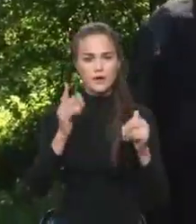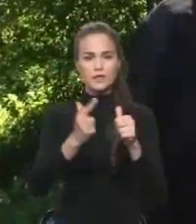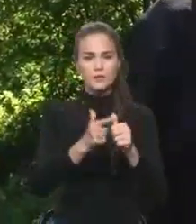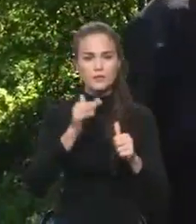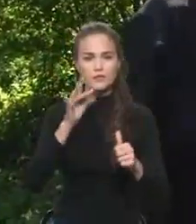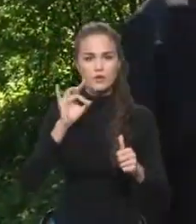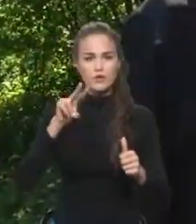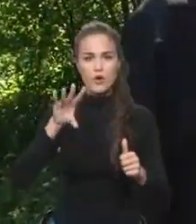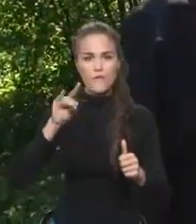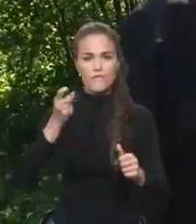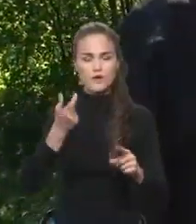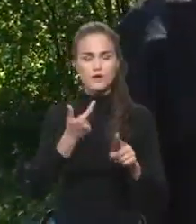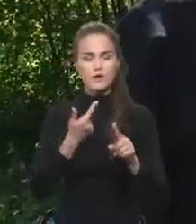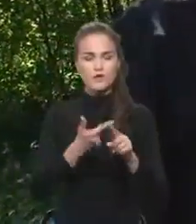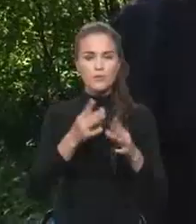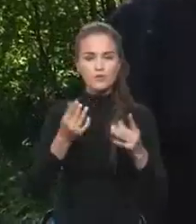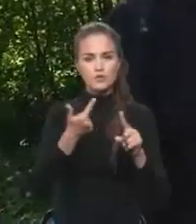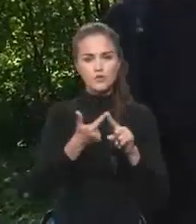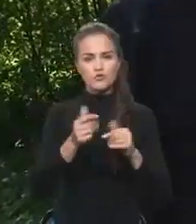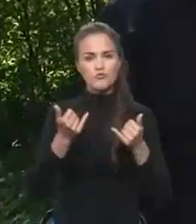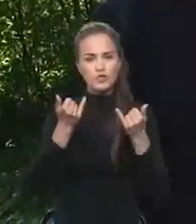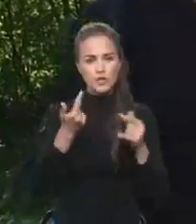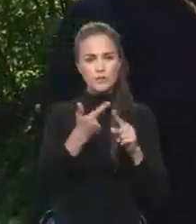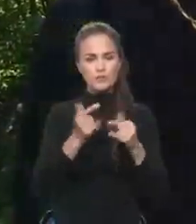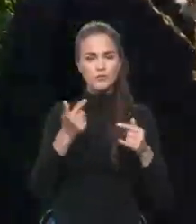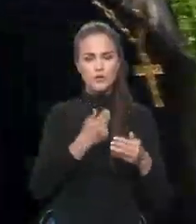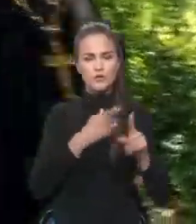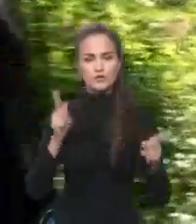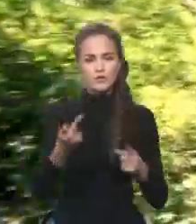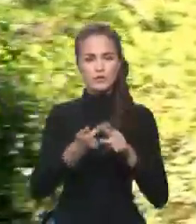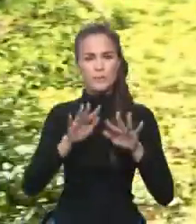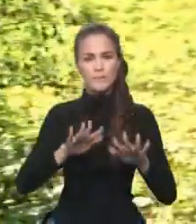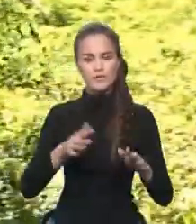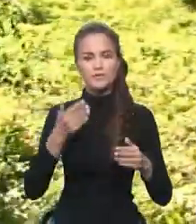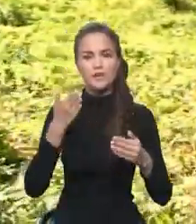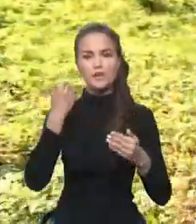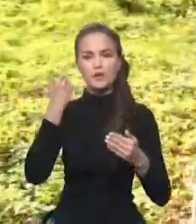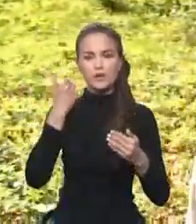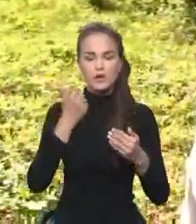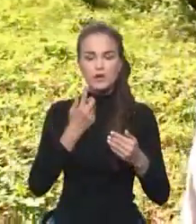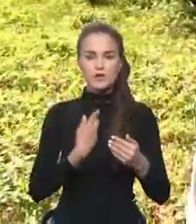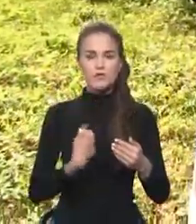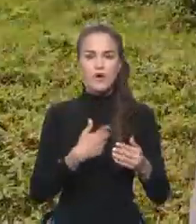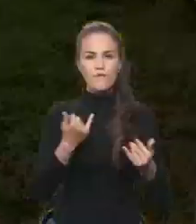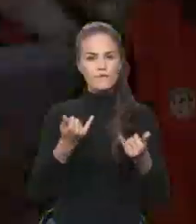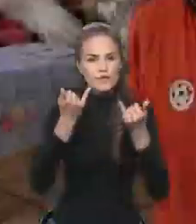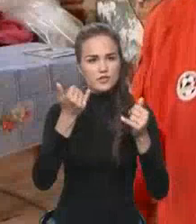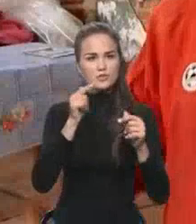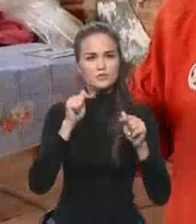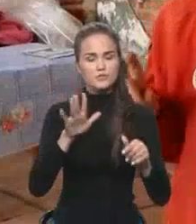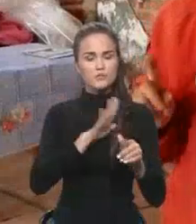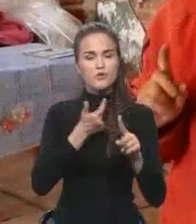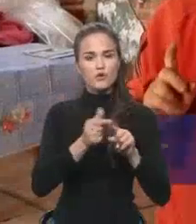Его просто очень уважали, поэтому хотят восстановить это место в честь памяти его, Его авторитет в здешних местах был очень высок